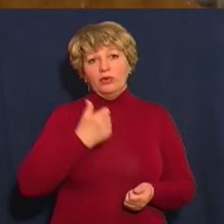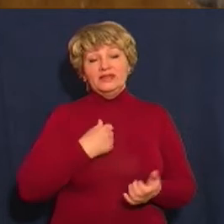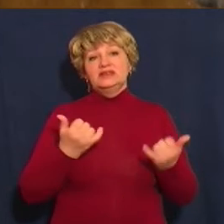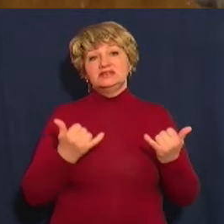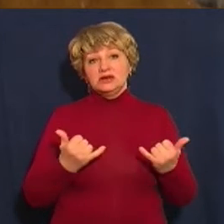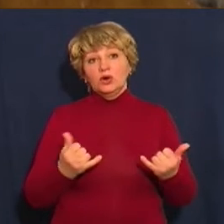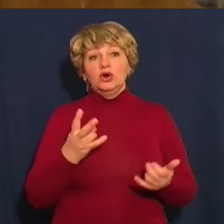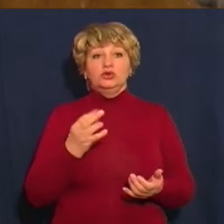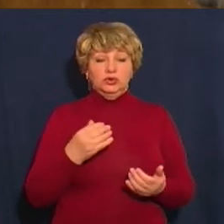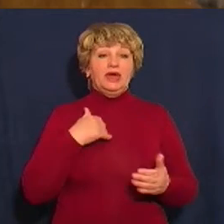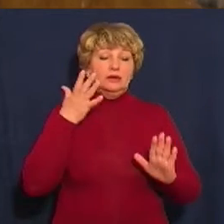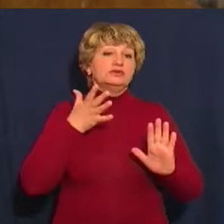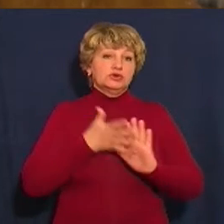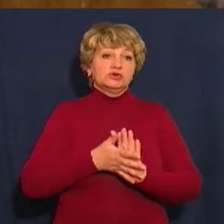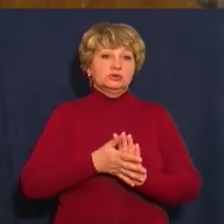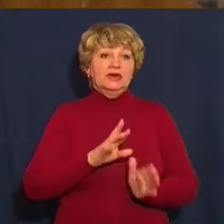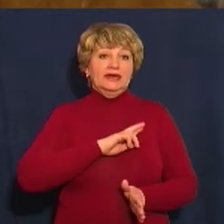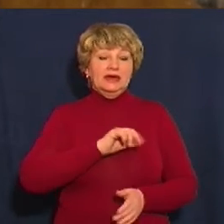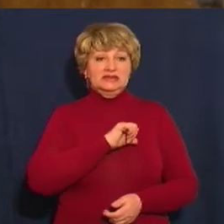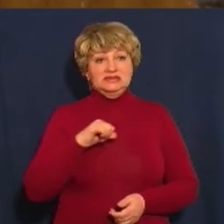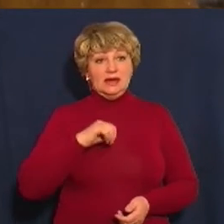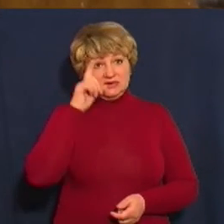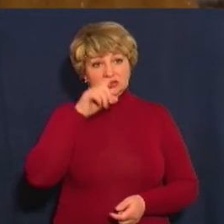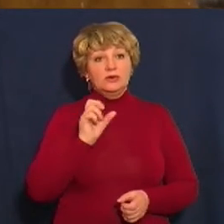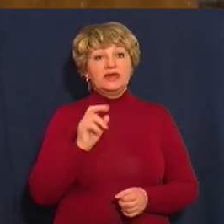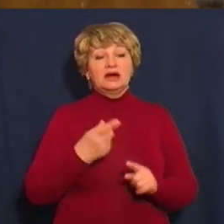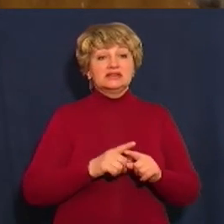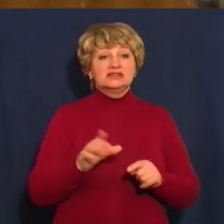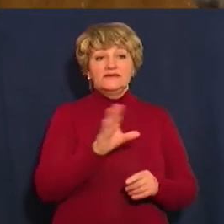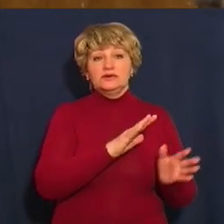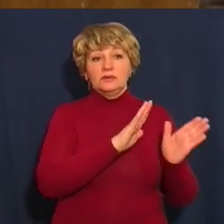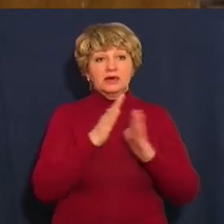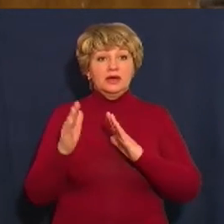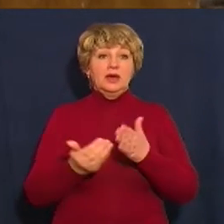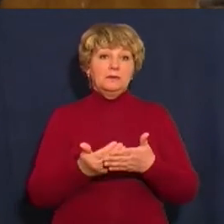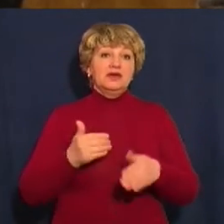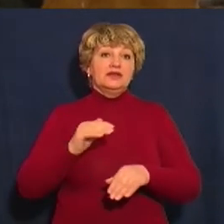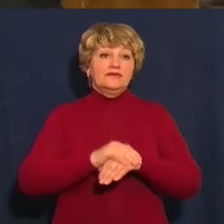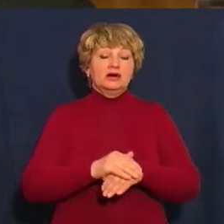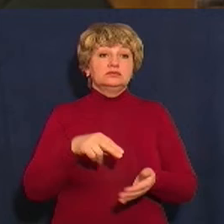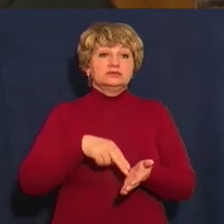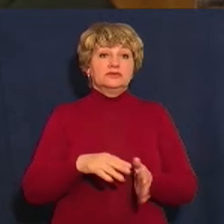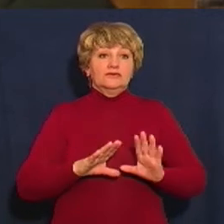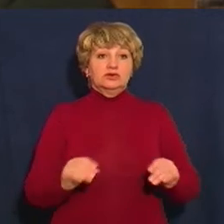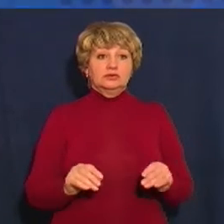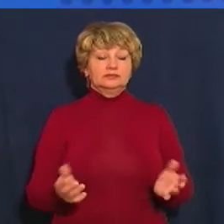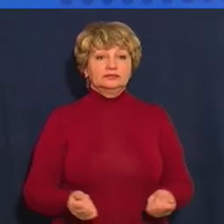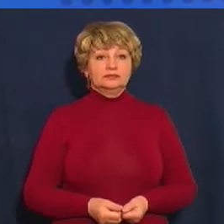я відношусь з розумінням, тому що сам знаю, як це відбувається, що от перед фактом ставлять, от потрібно їхати і все.